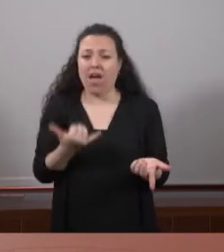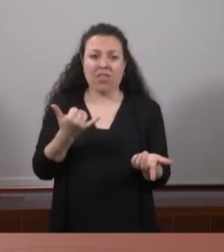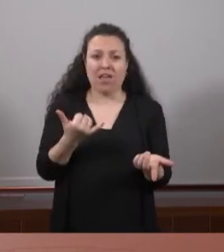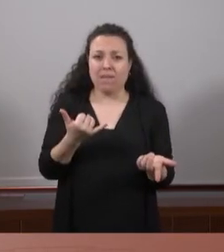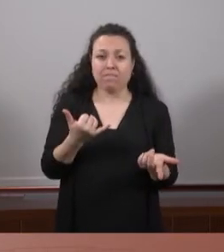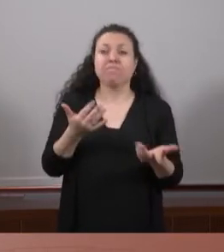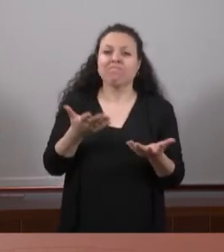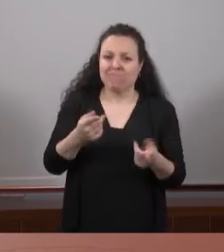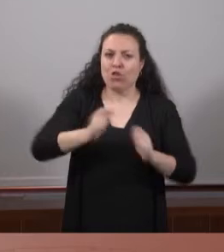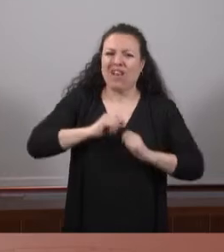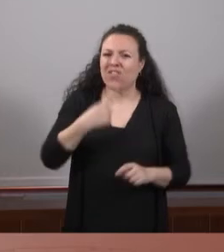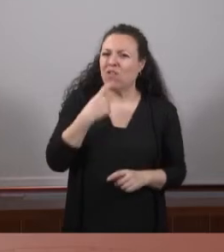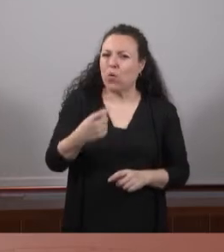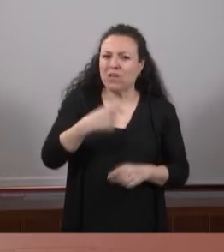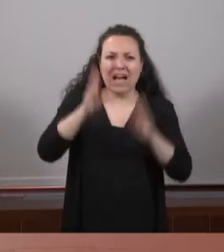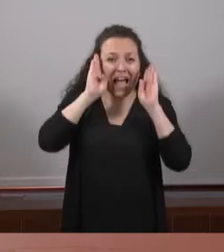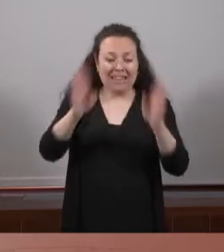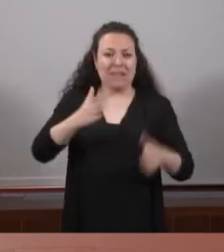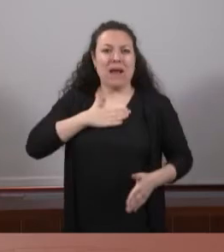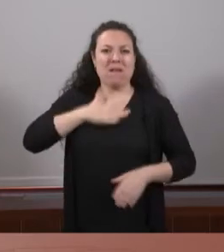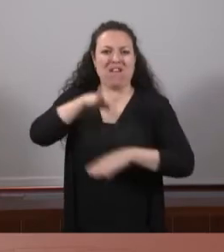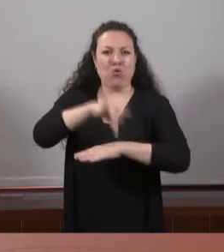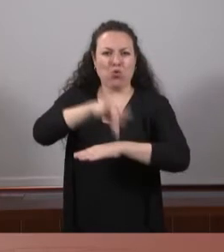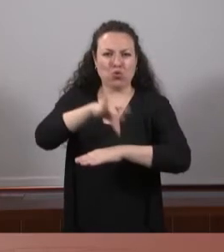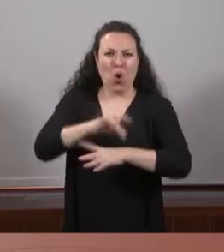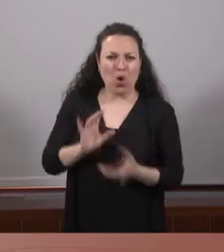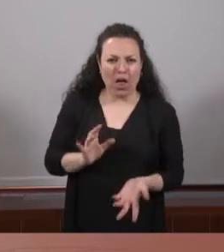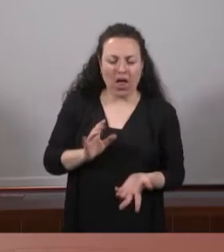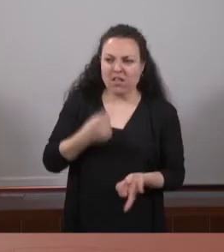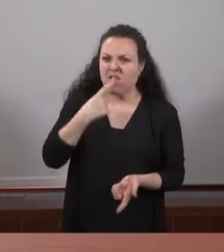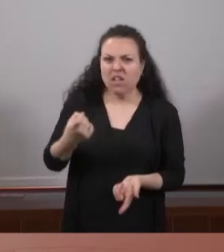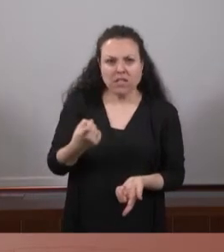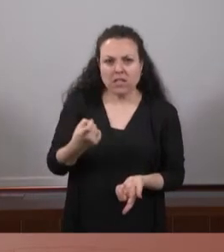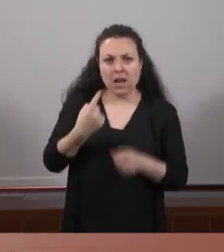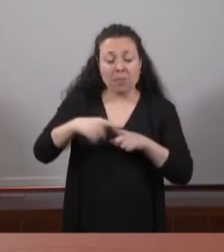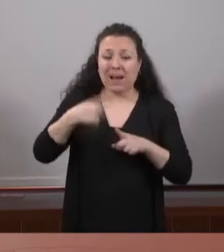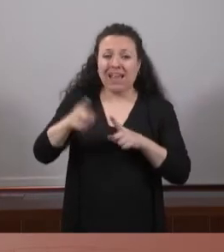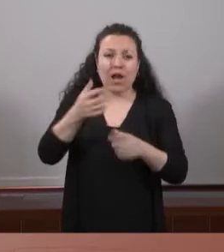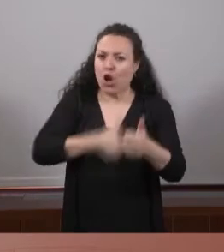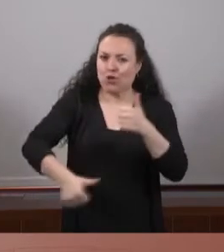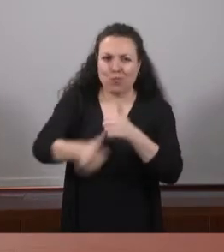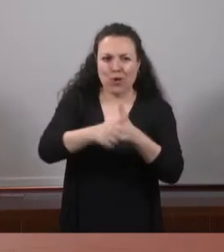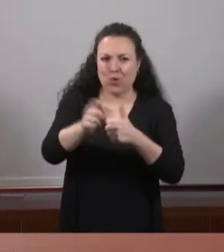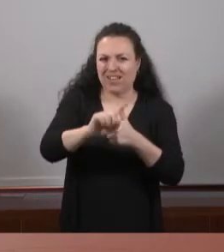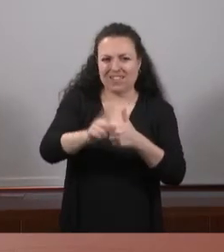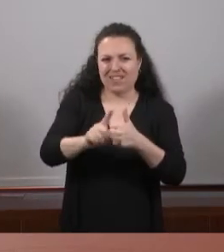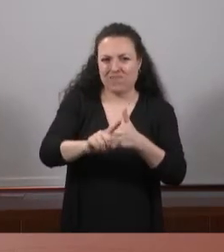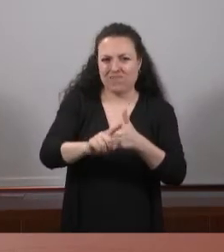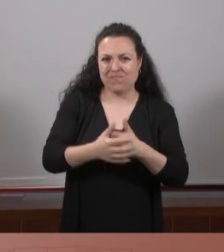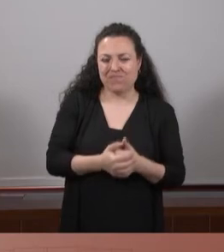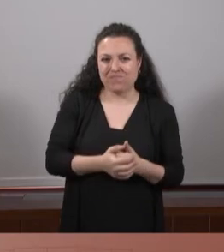dificultats per ser atesa per la seva metgessa o per la seva infermera de referència perquè no es prioritza la longitudinalitat.